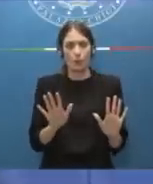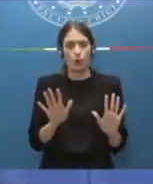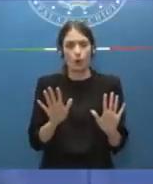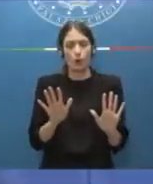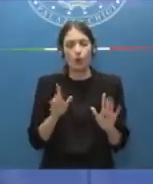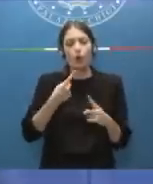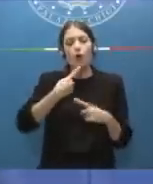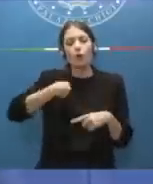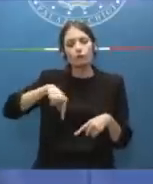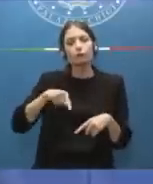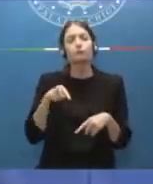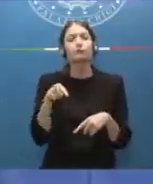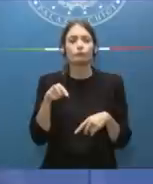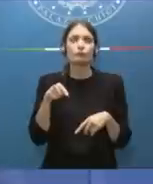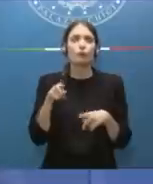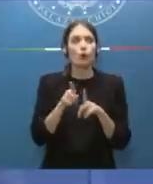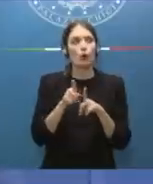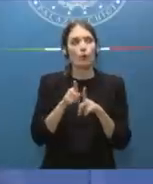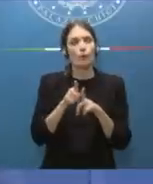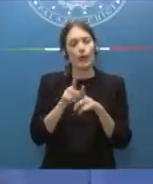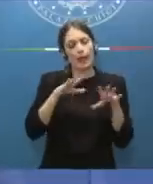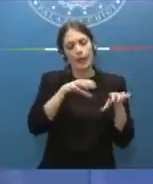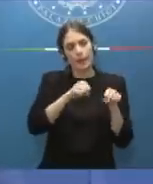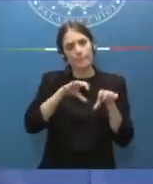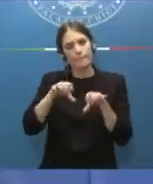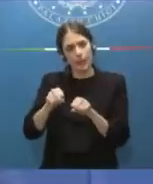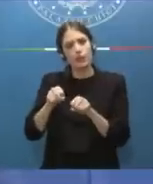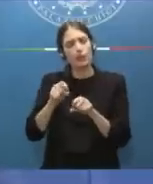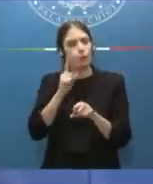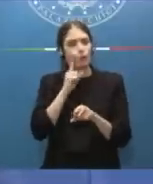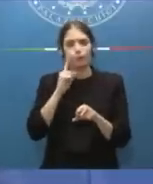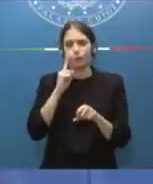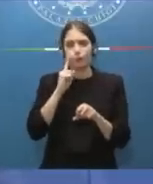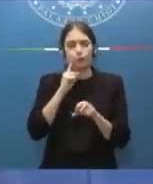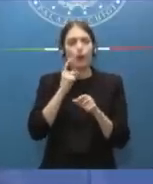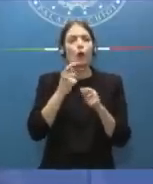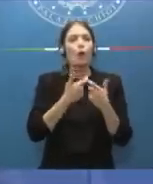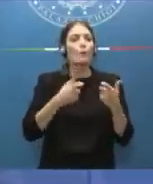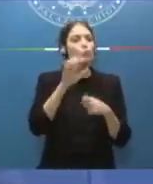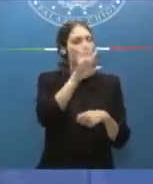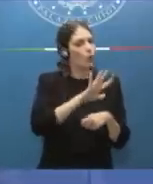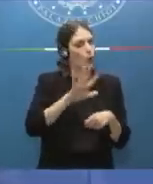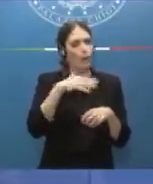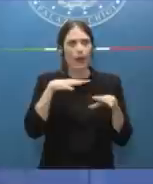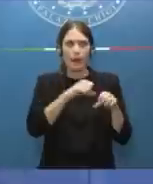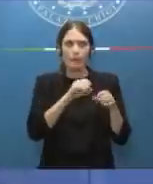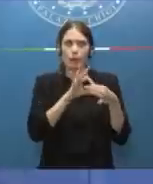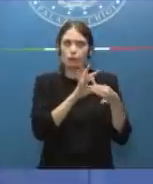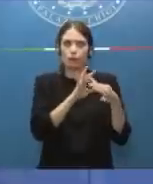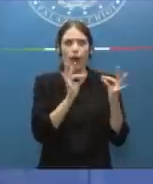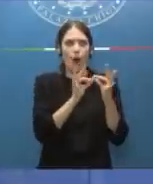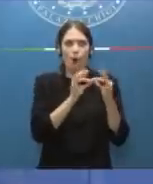mantenendo i nostri impegni con la Commissione Europea per intanto offrire